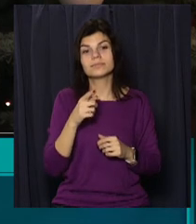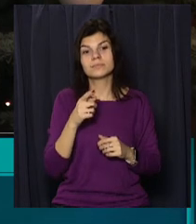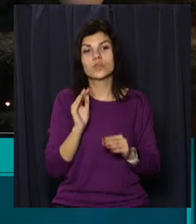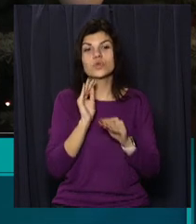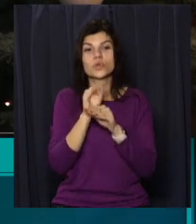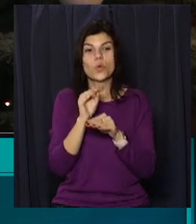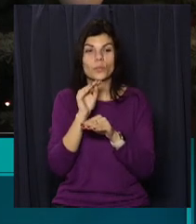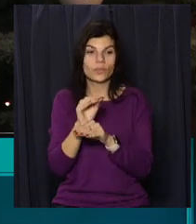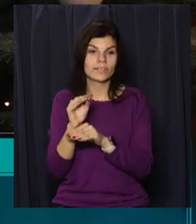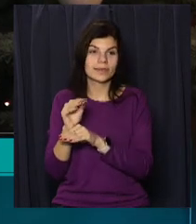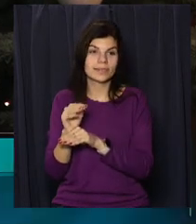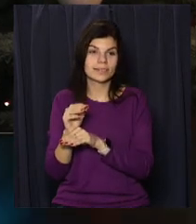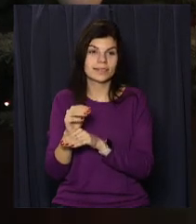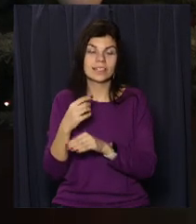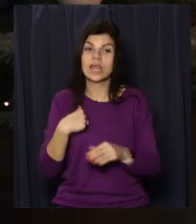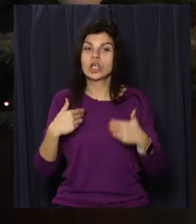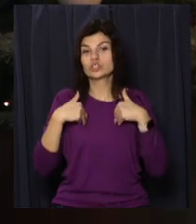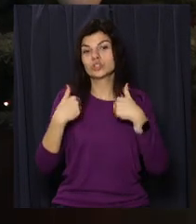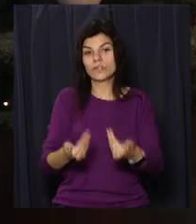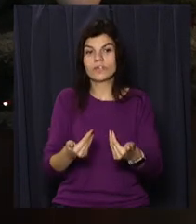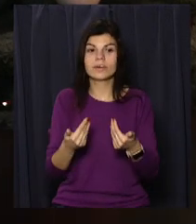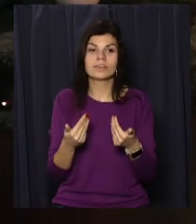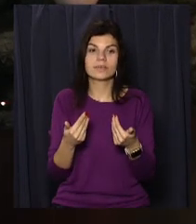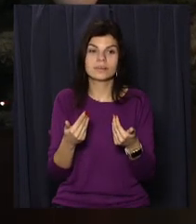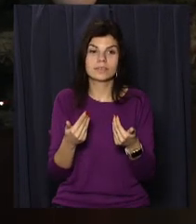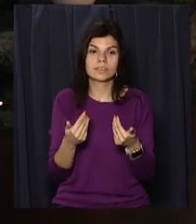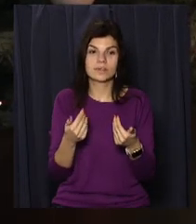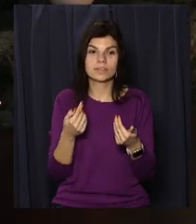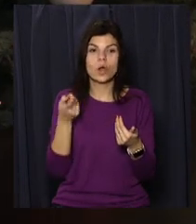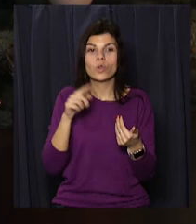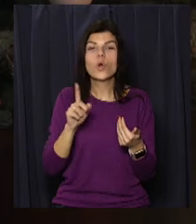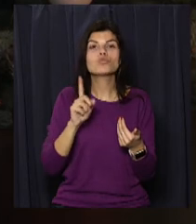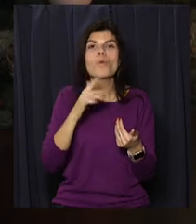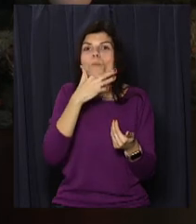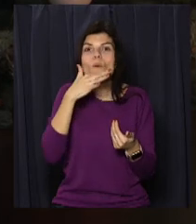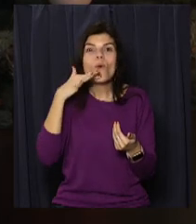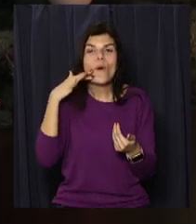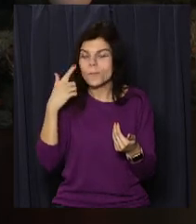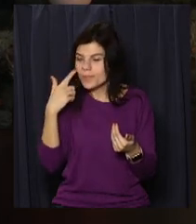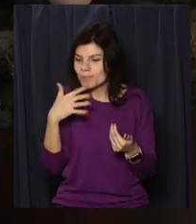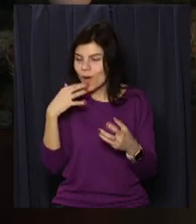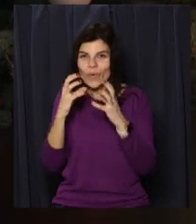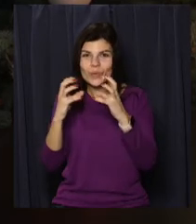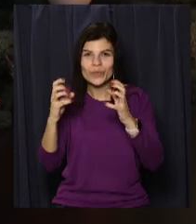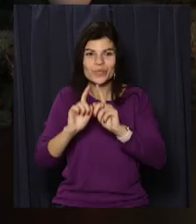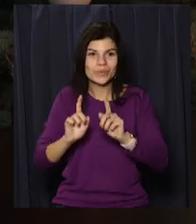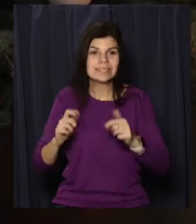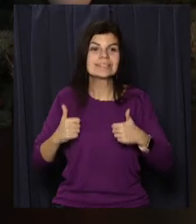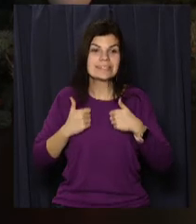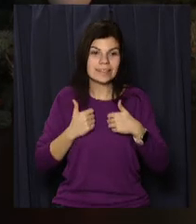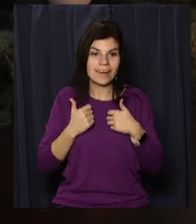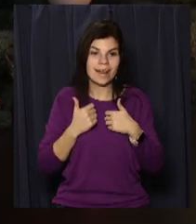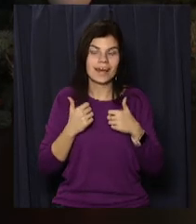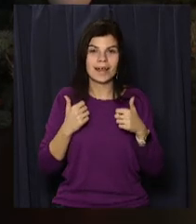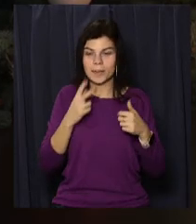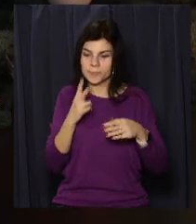б рекомендувала ввішати спочатку те, що багато, що більше всього, старатися його якось згрупувати,